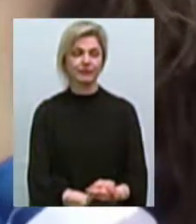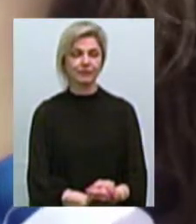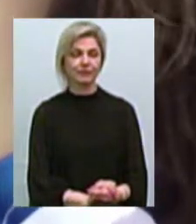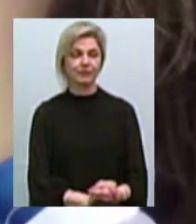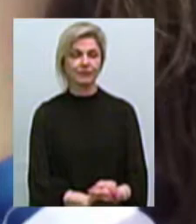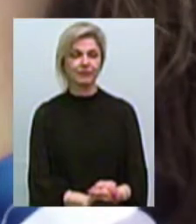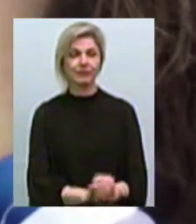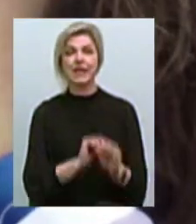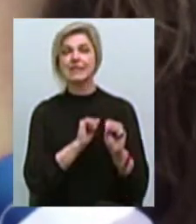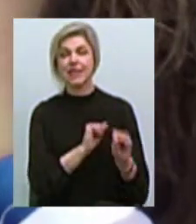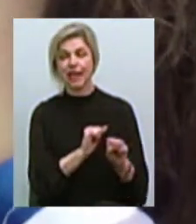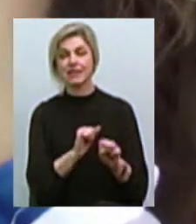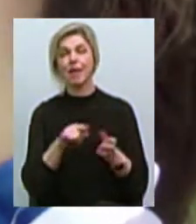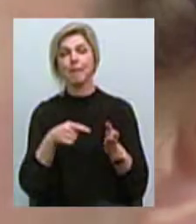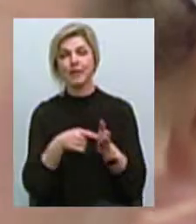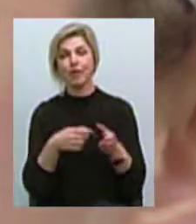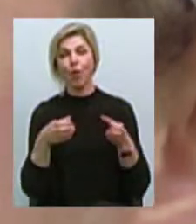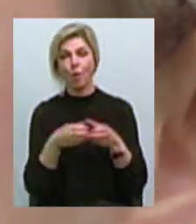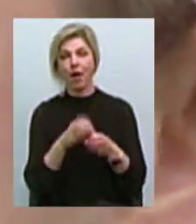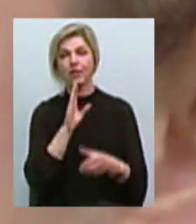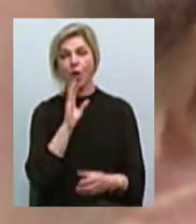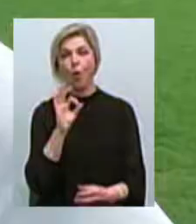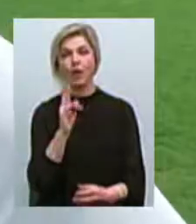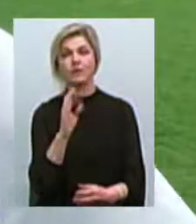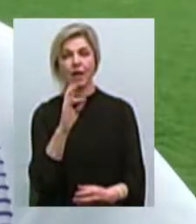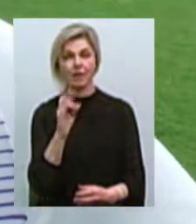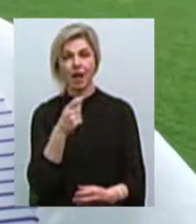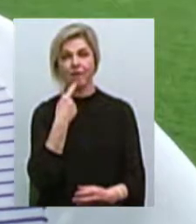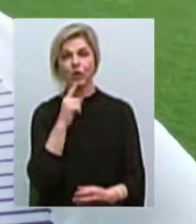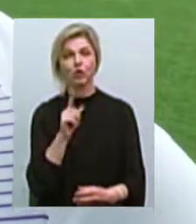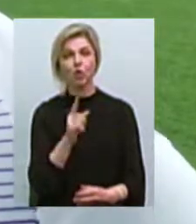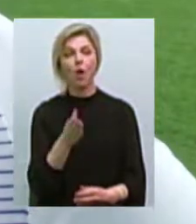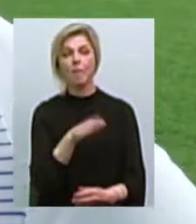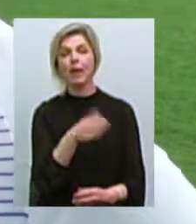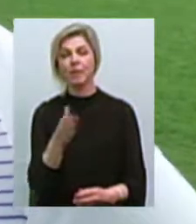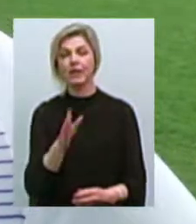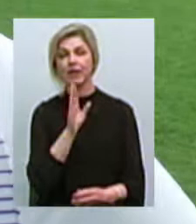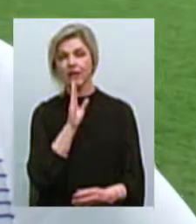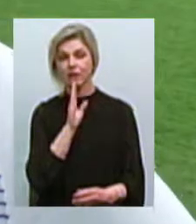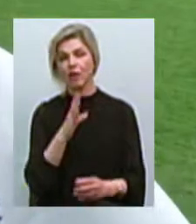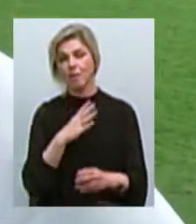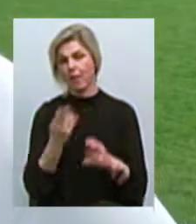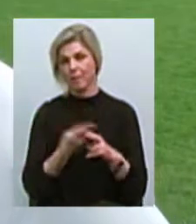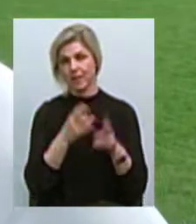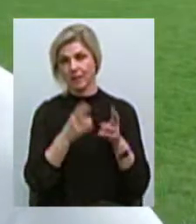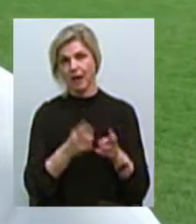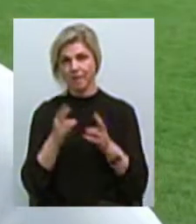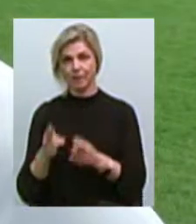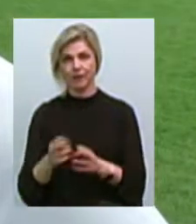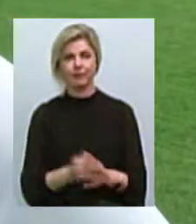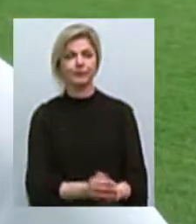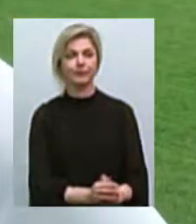Захисниця місцевої команди Руслана Левченко говорить, найголовніше, що матч між дівчатами минув без травм. Насамперед,